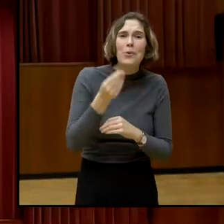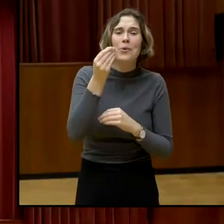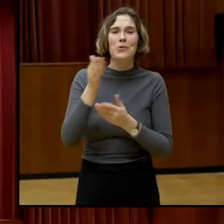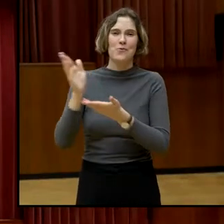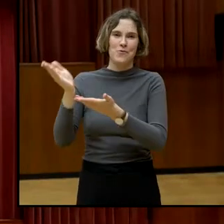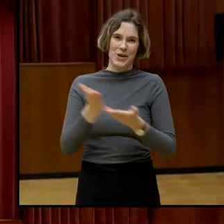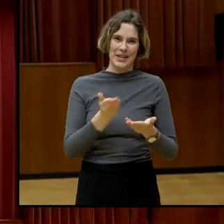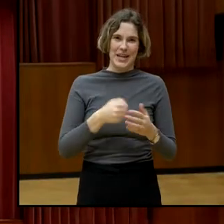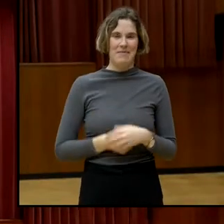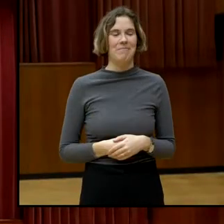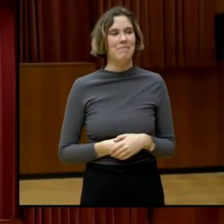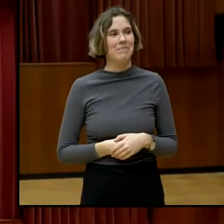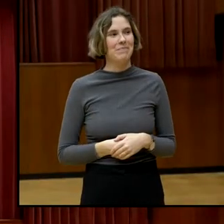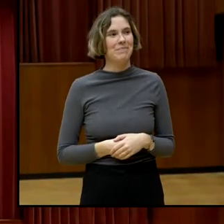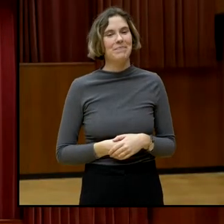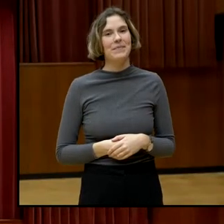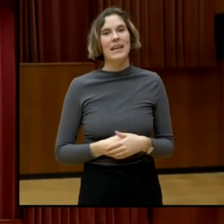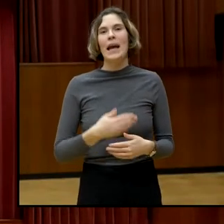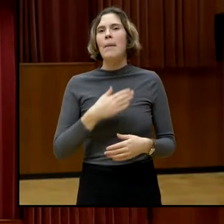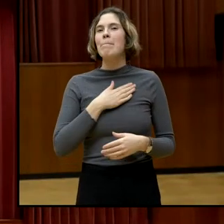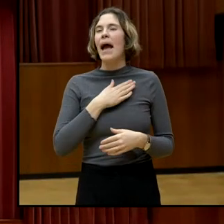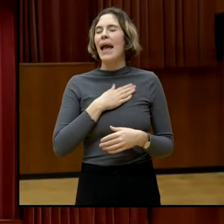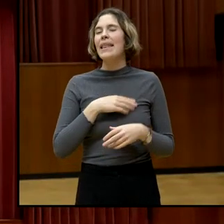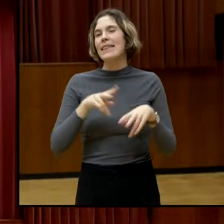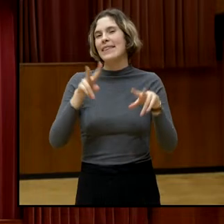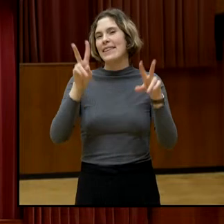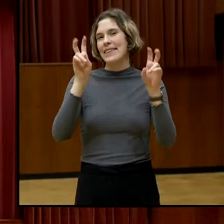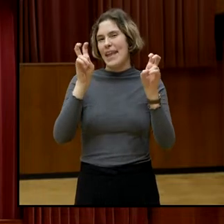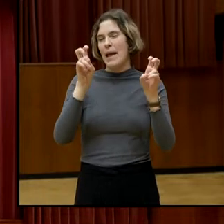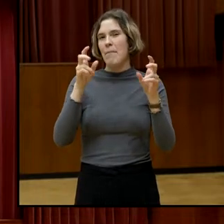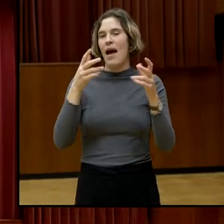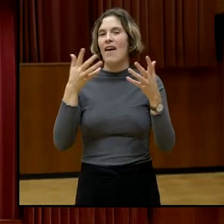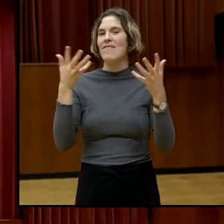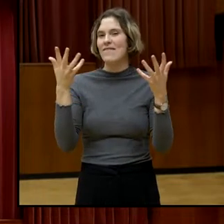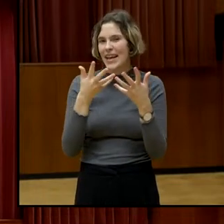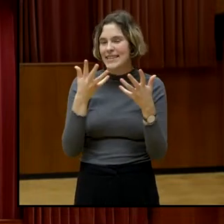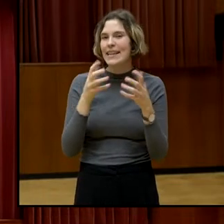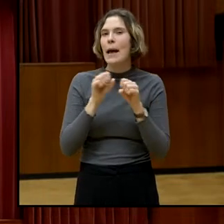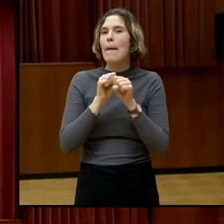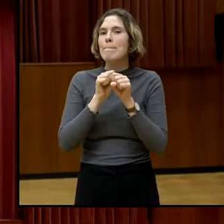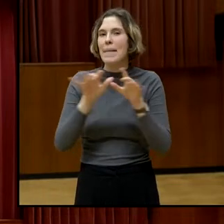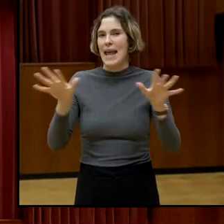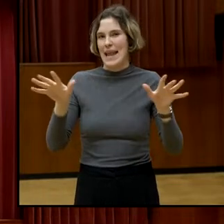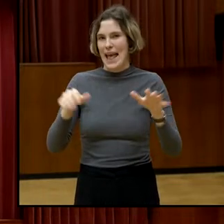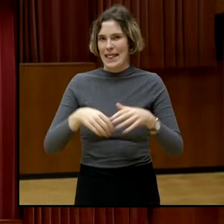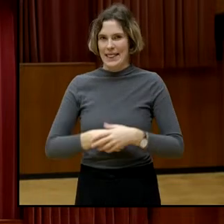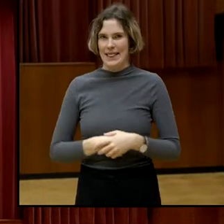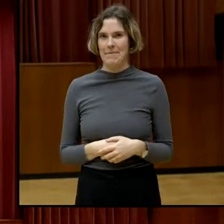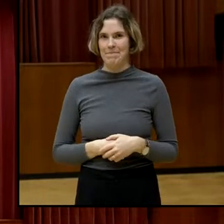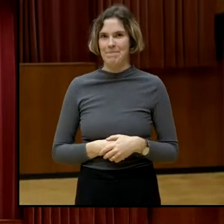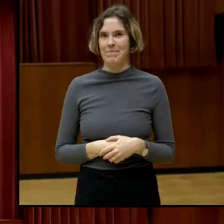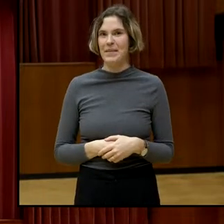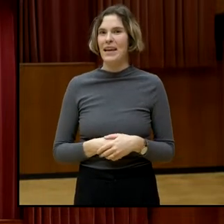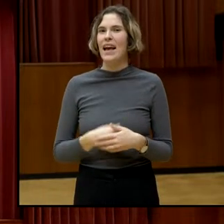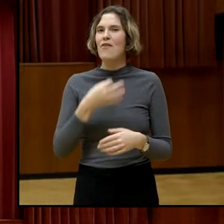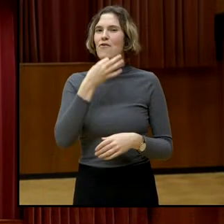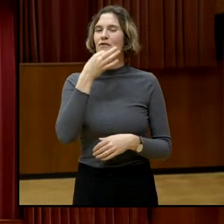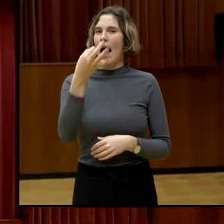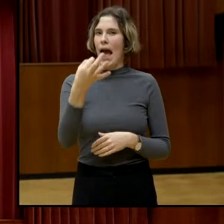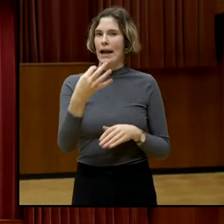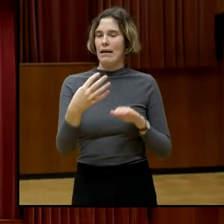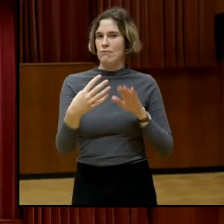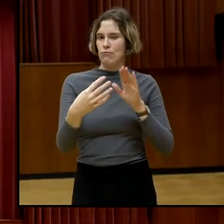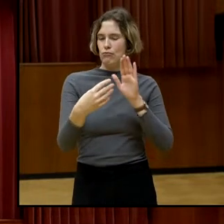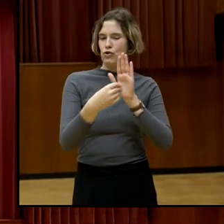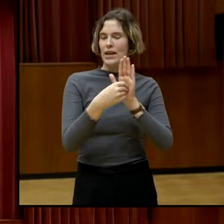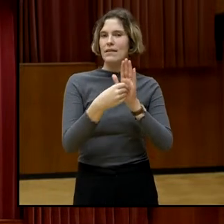Ich habe ein Thema zur Aufgabe bekommen, nämlich Medien. Und die Frage ist, sie steht da drinnen, wie stark ist